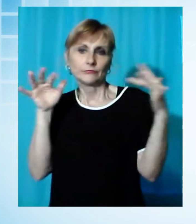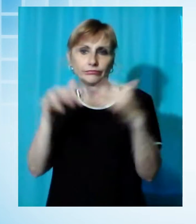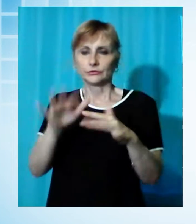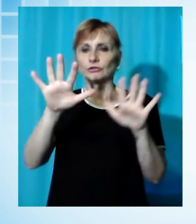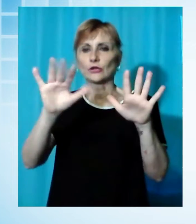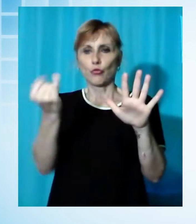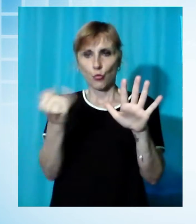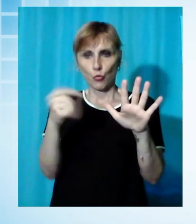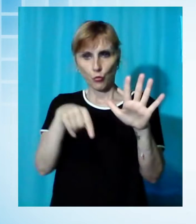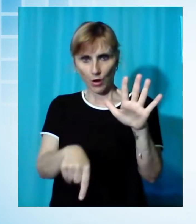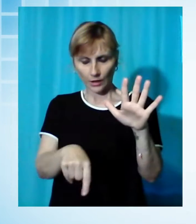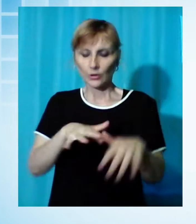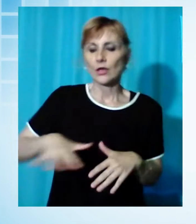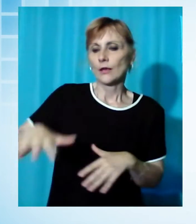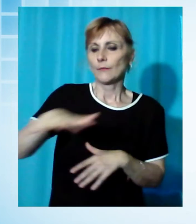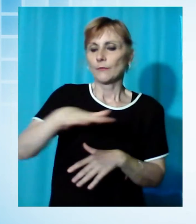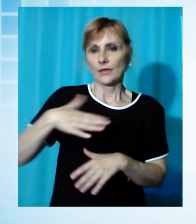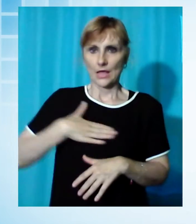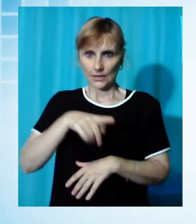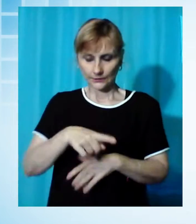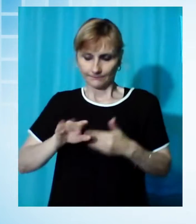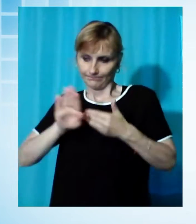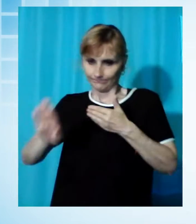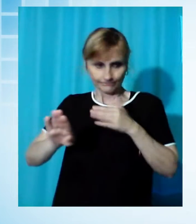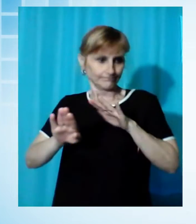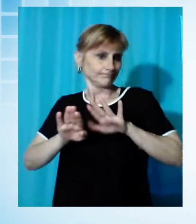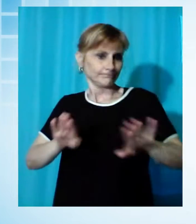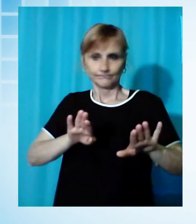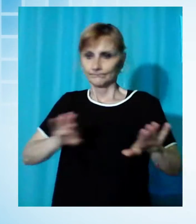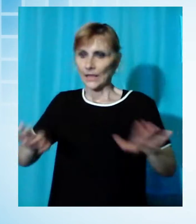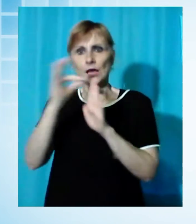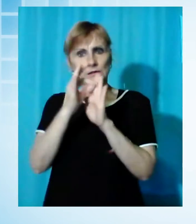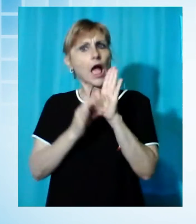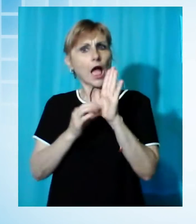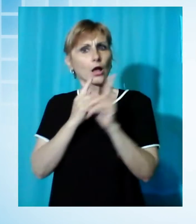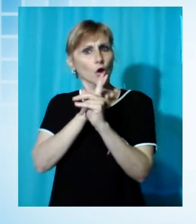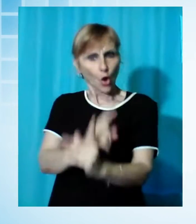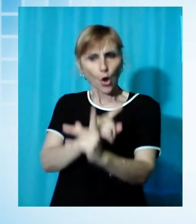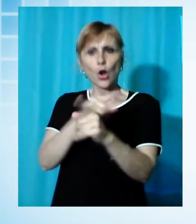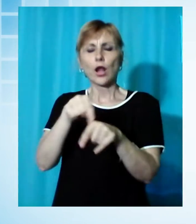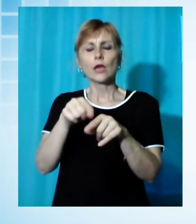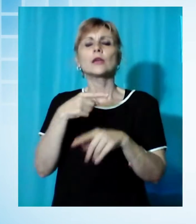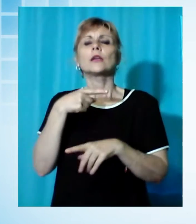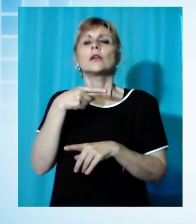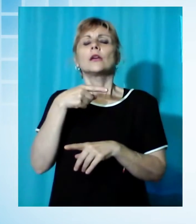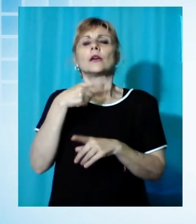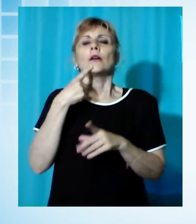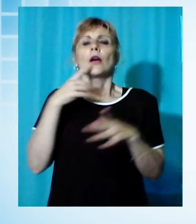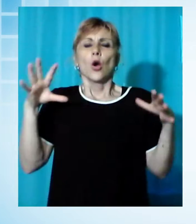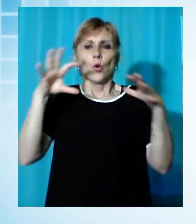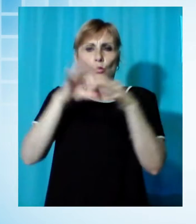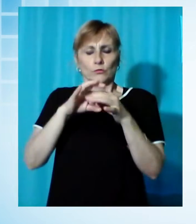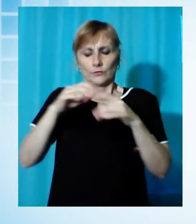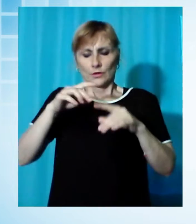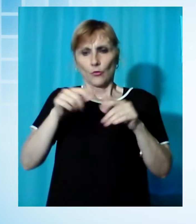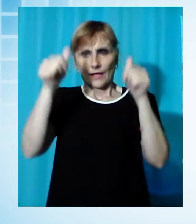dove seguendo le regole del distanziamento sociale imposte dalle norme anticontagio, si sono riuniti esibendo cartelli